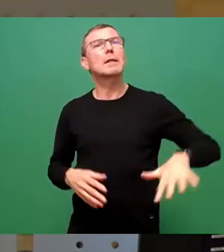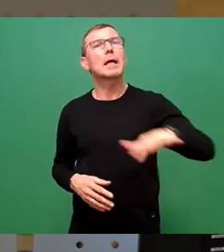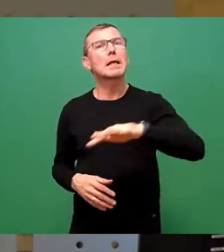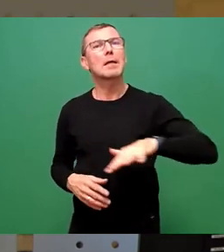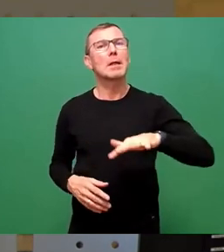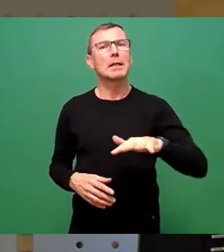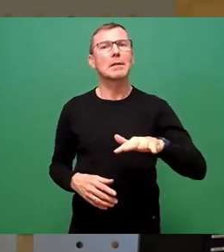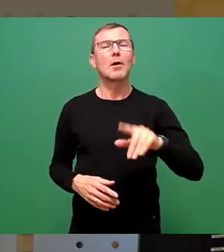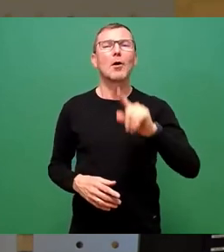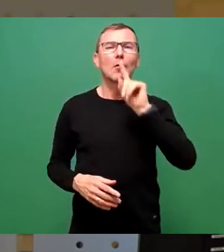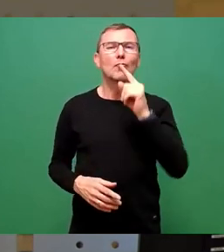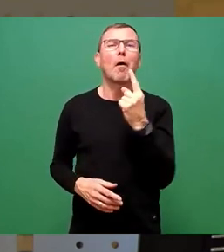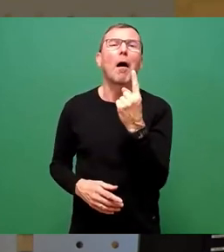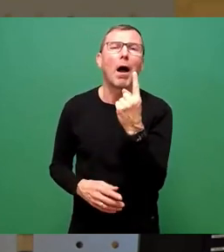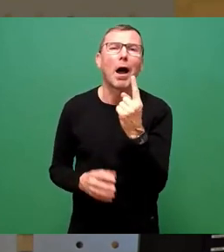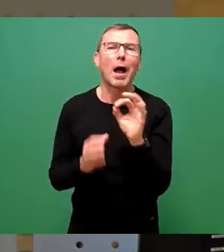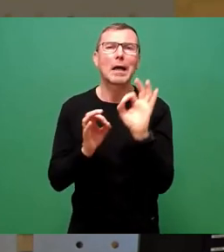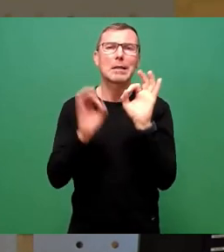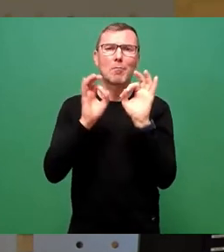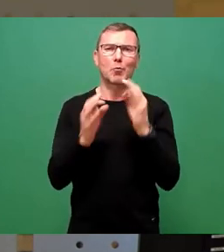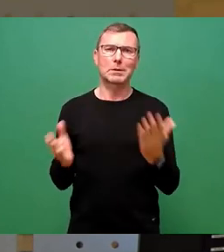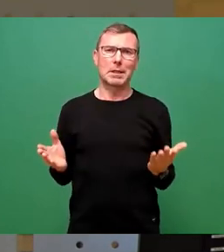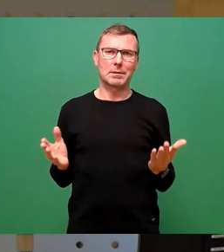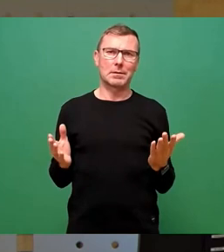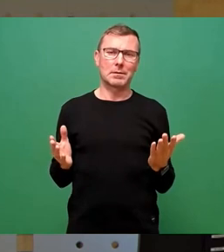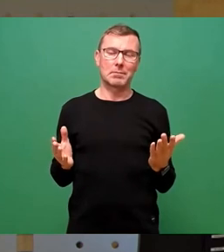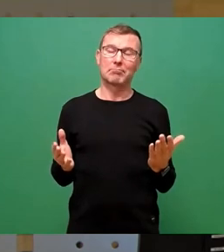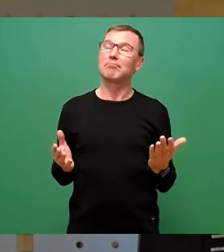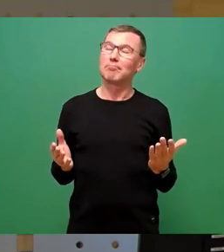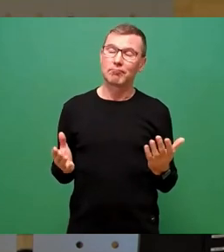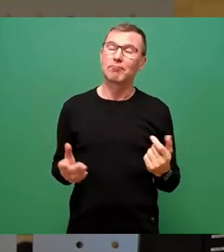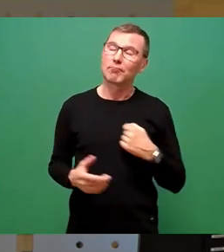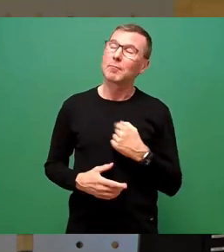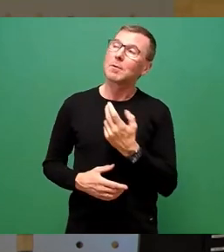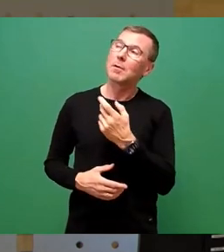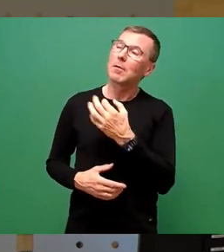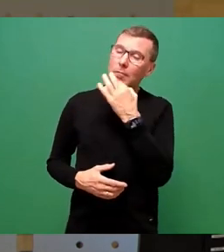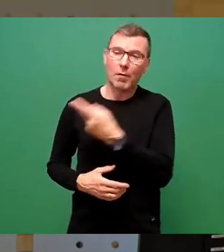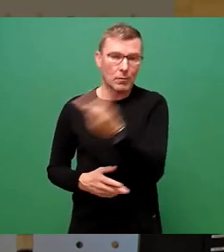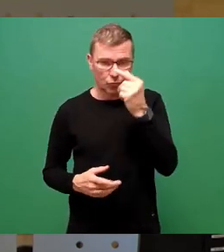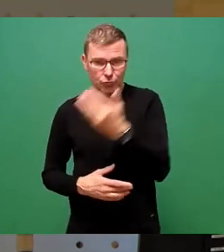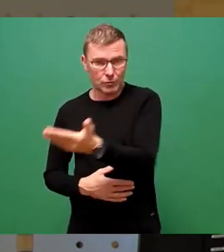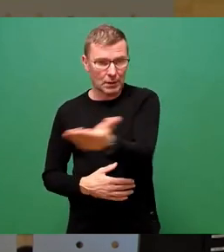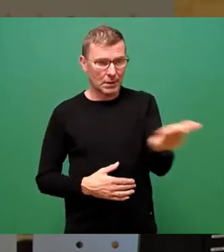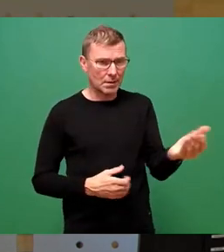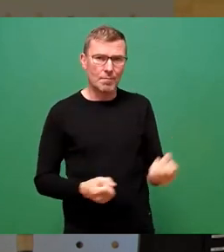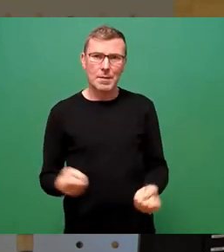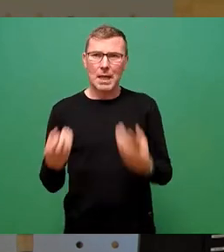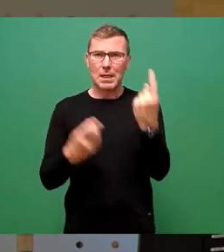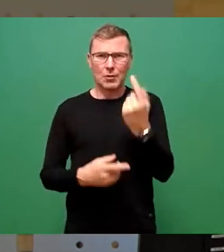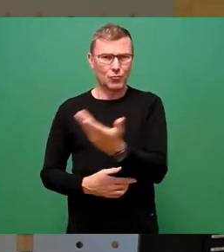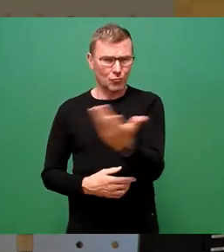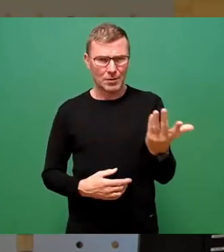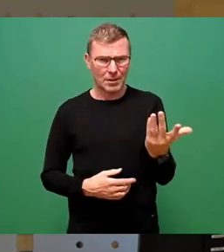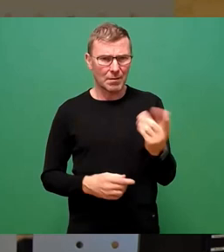nur rund 1% da. Und da frage ich mich ganz ernsthaft, lieber Stadtrat, in der aktuellen Stunde habt ihr da nicht wirklich drüber